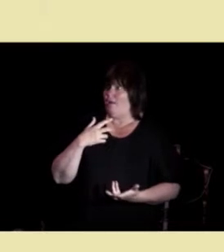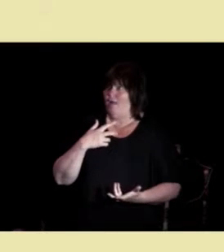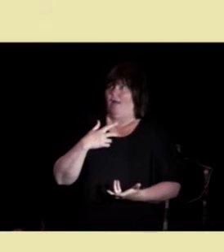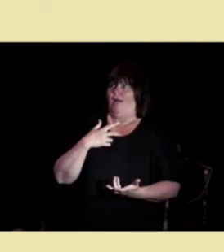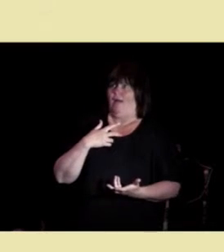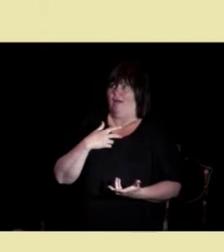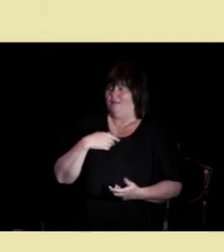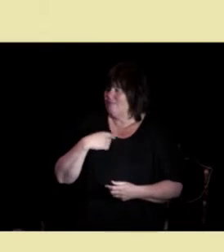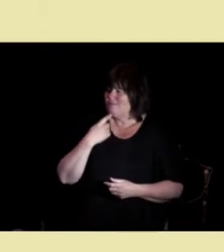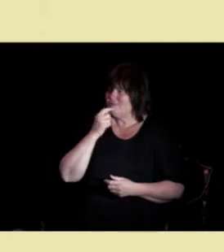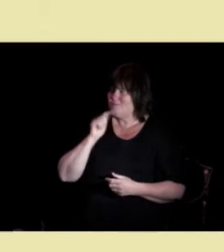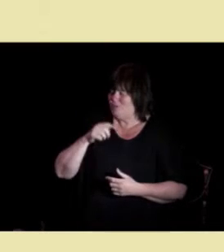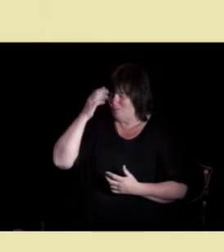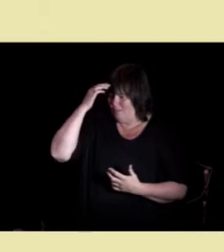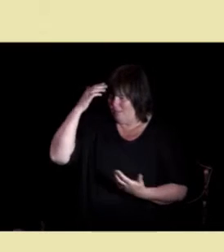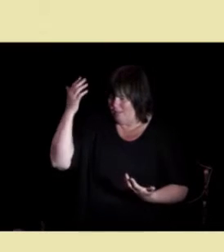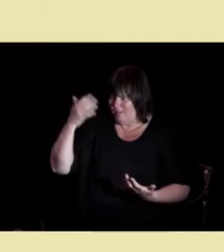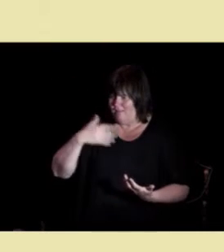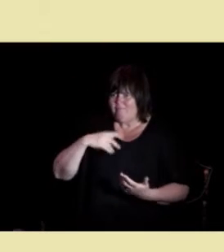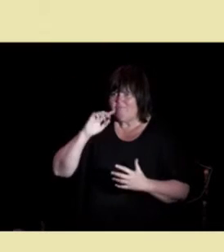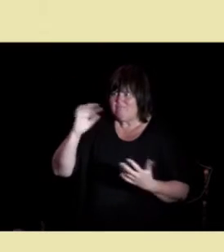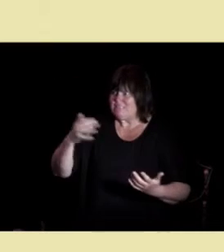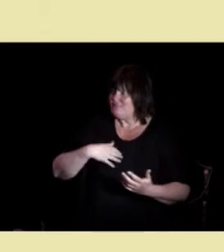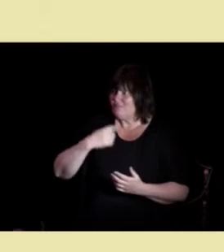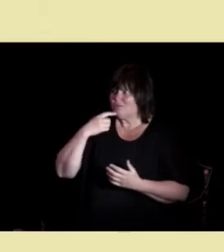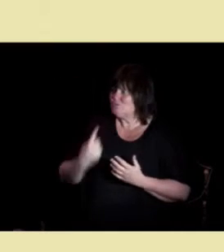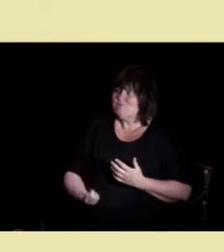spørsmålet. For jeg visste ikke hva jeg skulle svare på det.